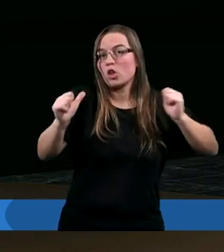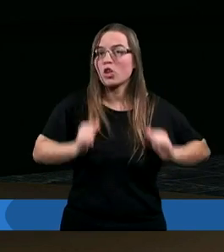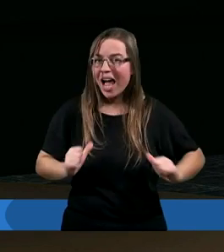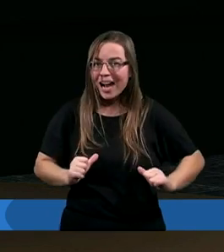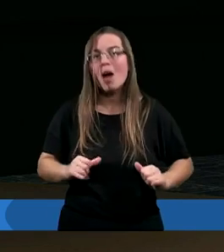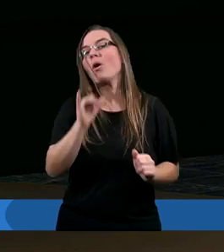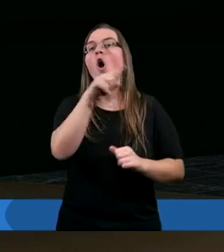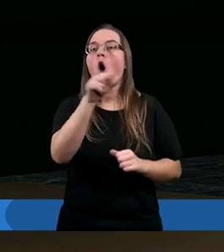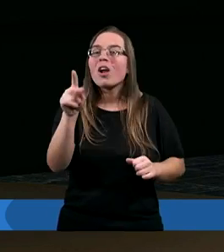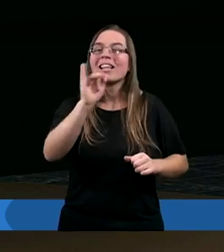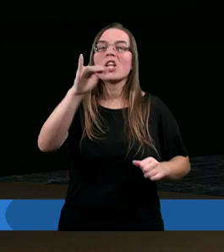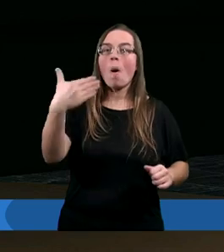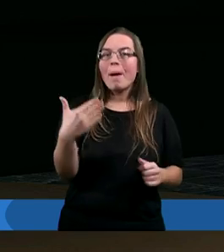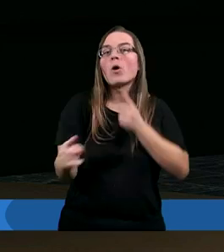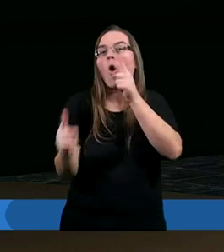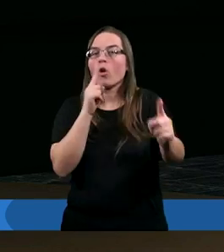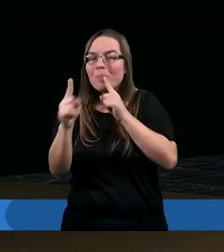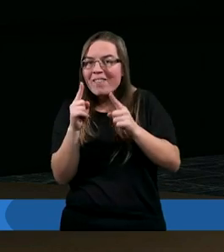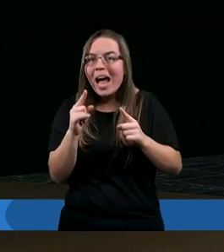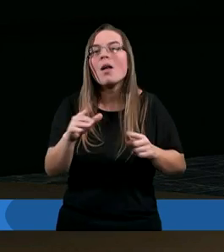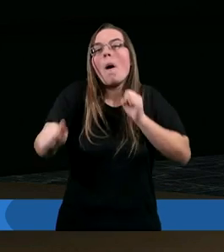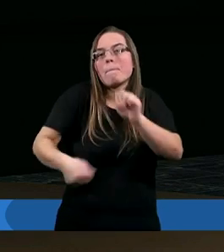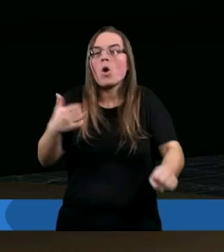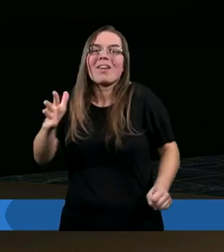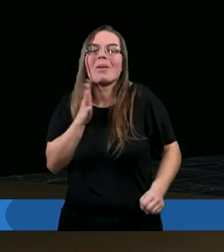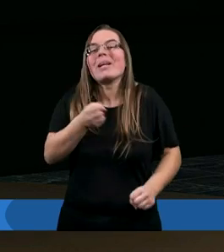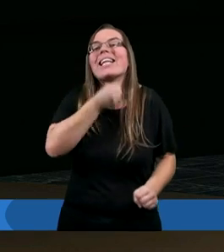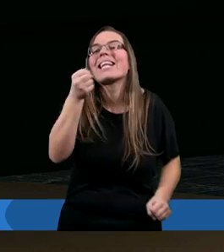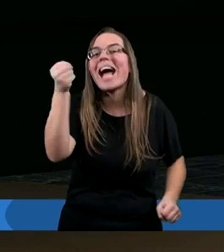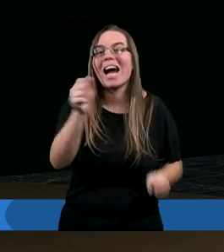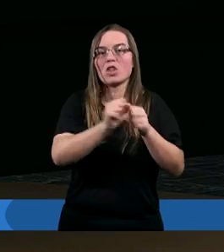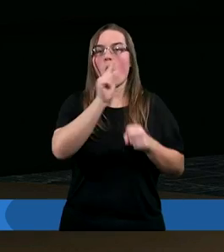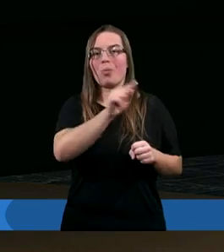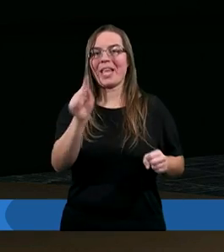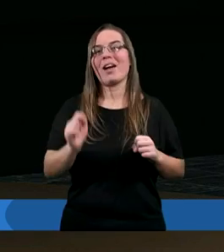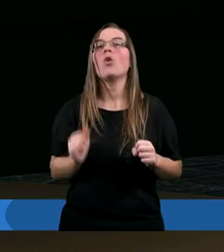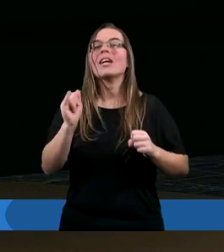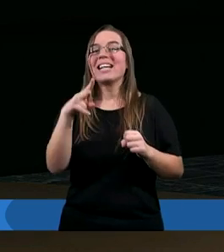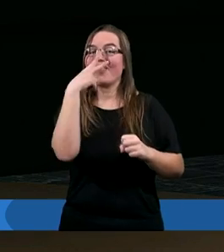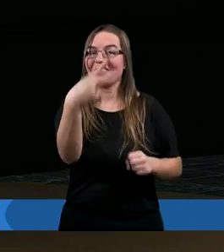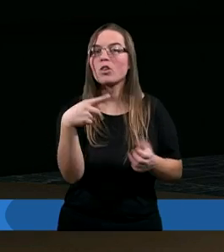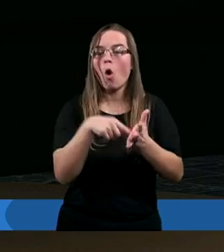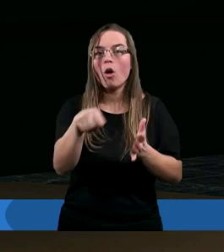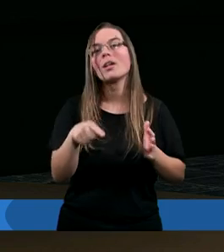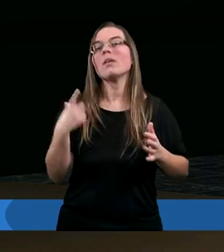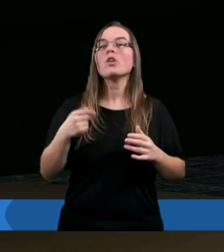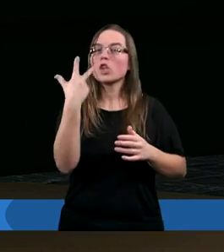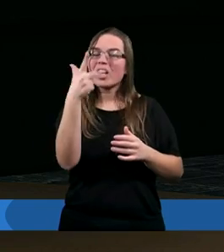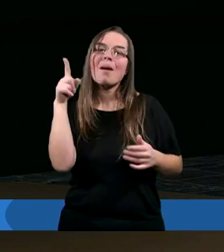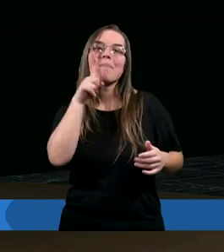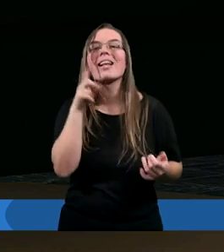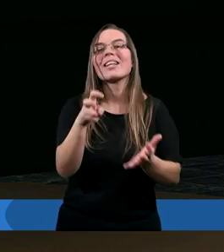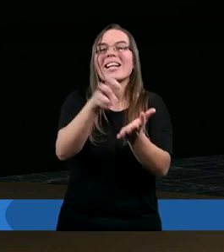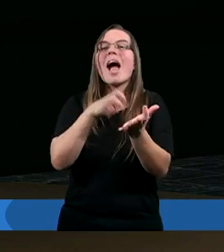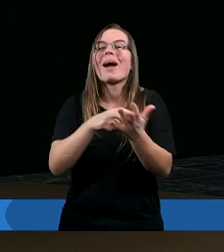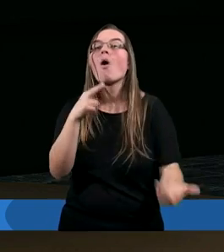gdy oni z Jobem rozmawiali, ponieważ byli starsi od niego. Lecz widząc, że ustą tych trzech mężów